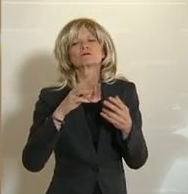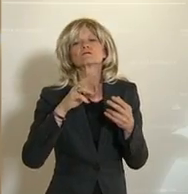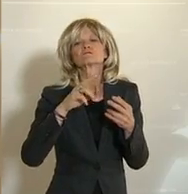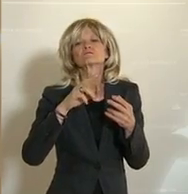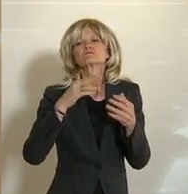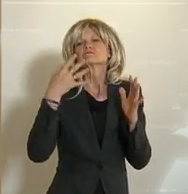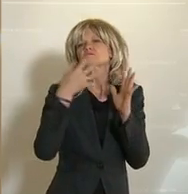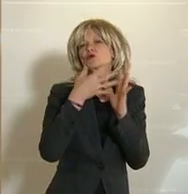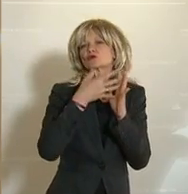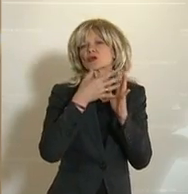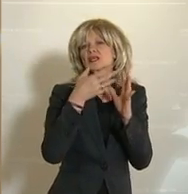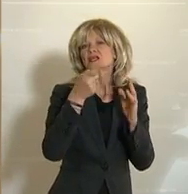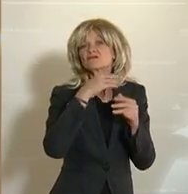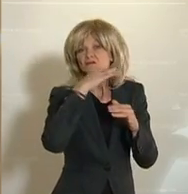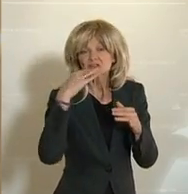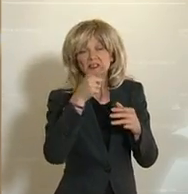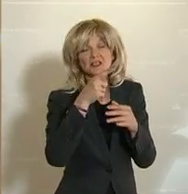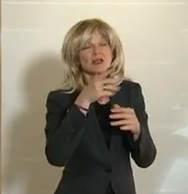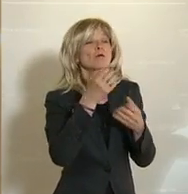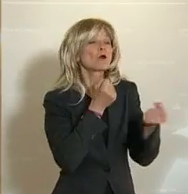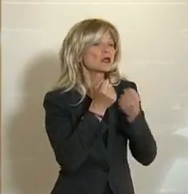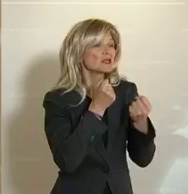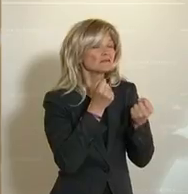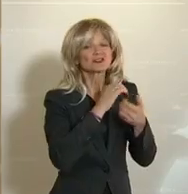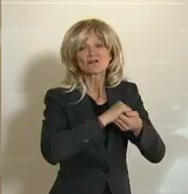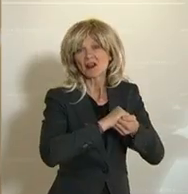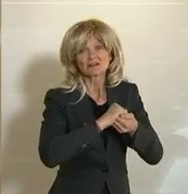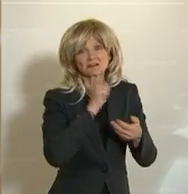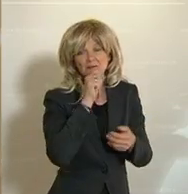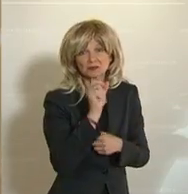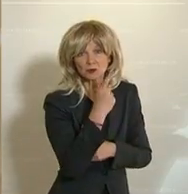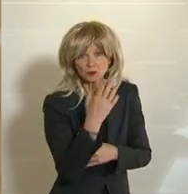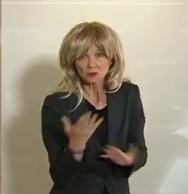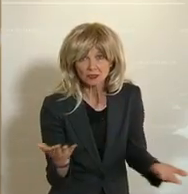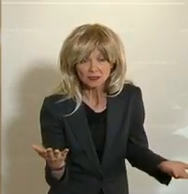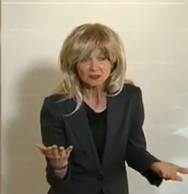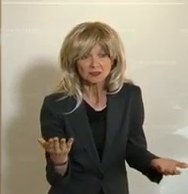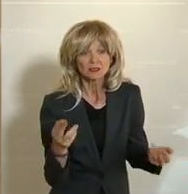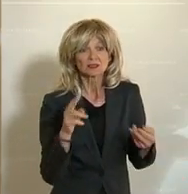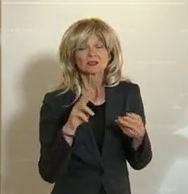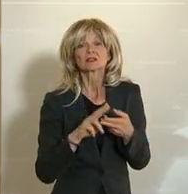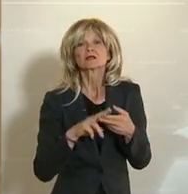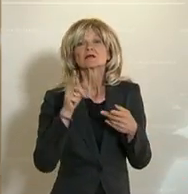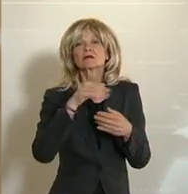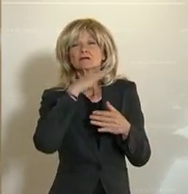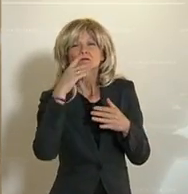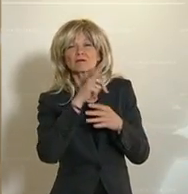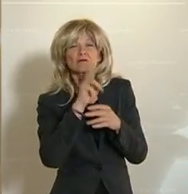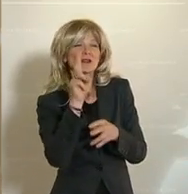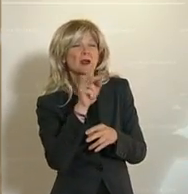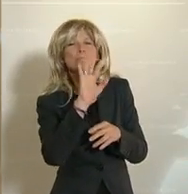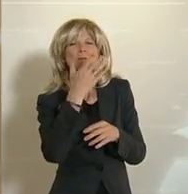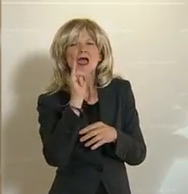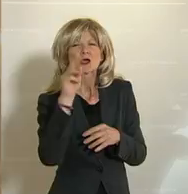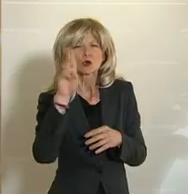labil sind, zum Beispiel im Süden von Beirut, weite Bereiche der Stadt in der PKA-Ebene